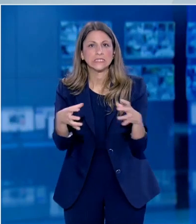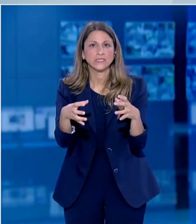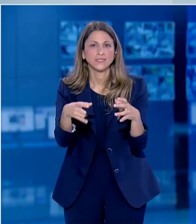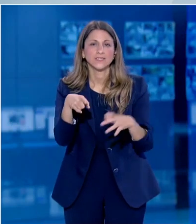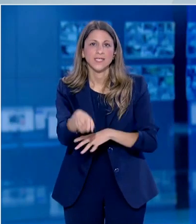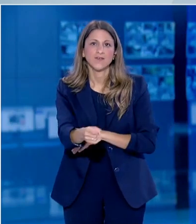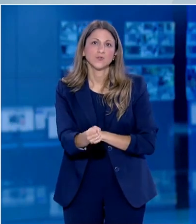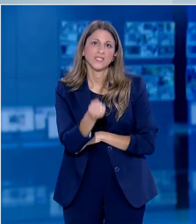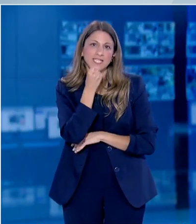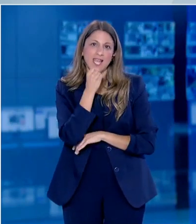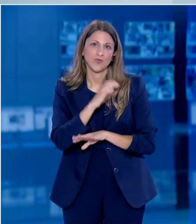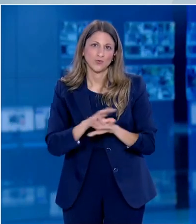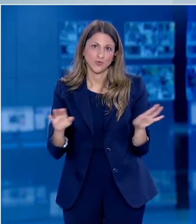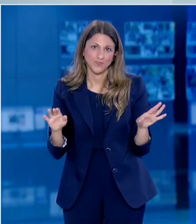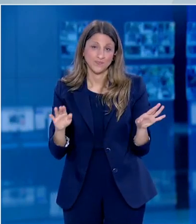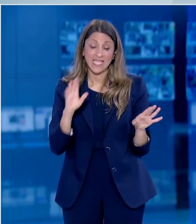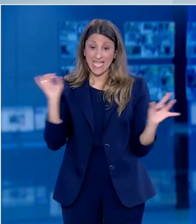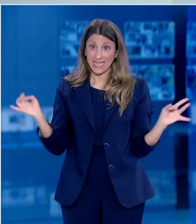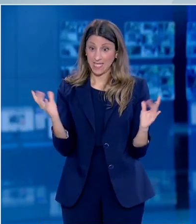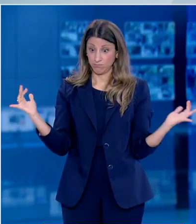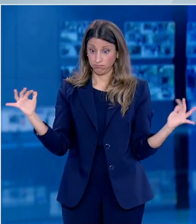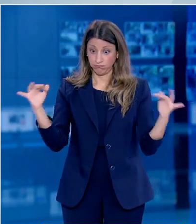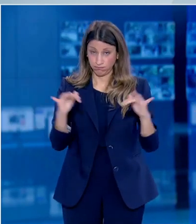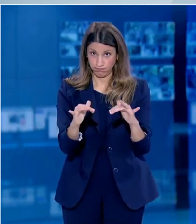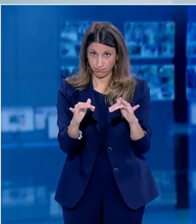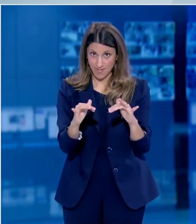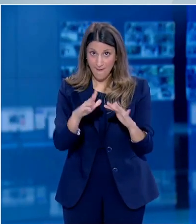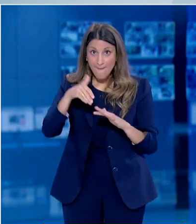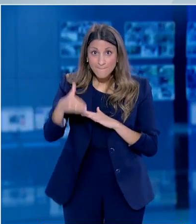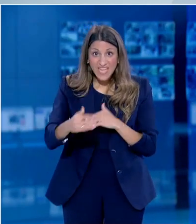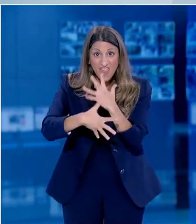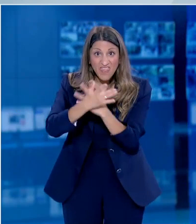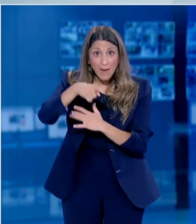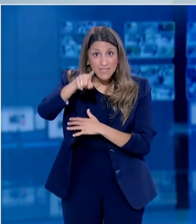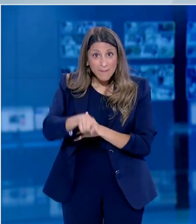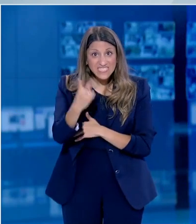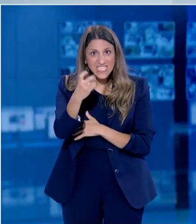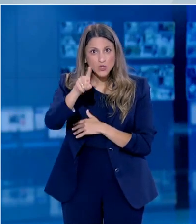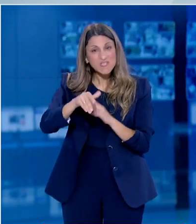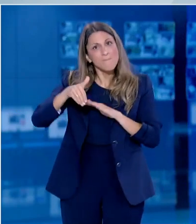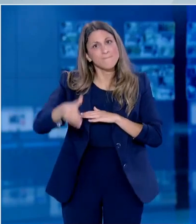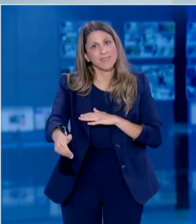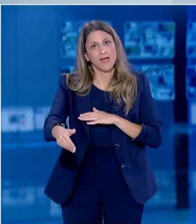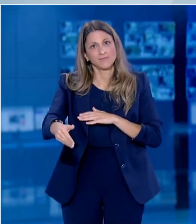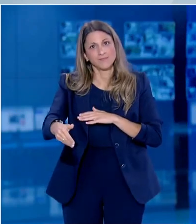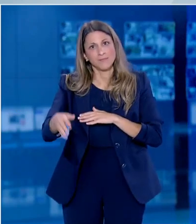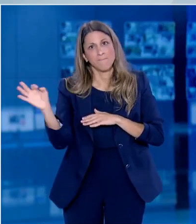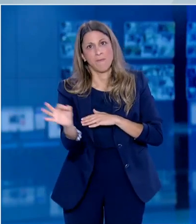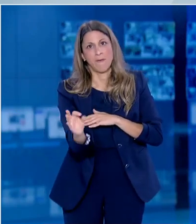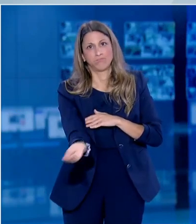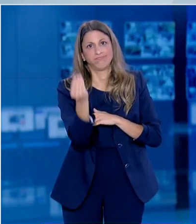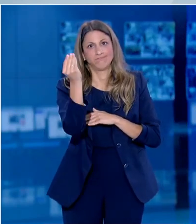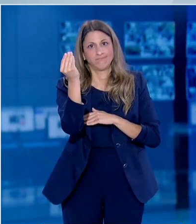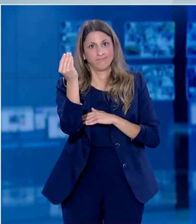συγκεκριμένο γεωγραφικό χώρο δεν φαίνεται αμέσως. Θέλει τουλάχιστον 15-20 ημέρες μάλιστα για τα σοβαρά περιστατικά μπορεί να είναι και λίγο